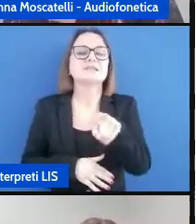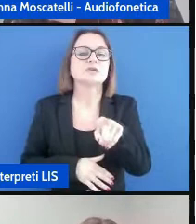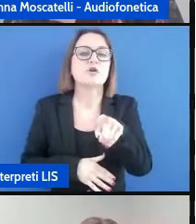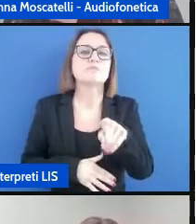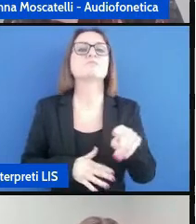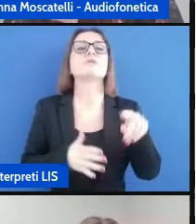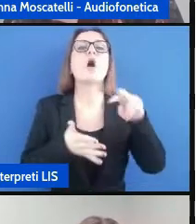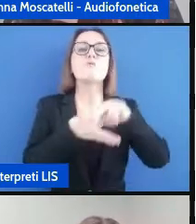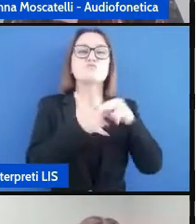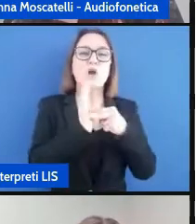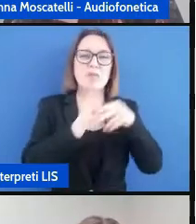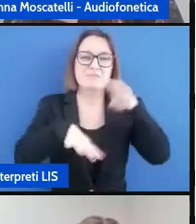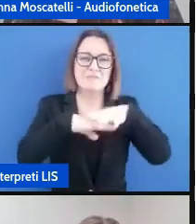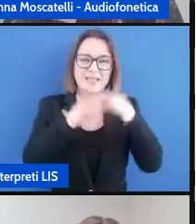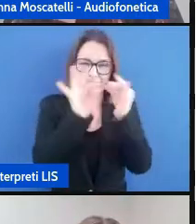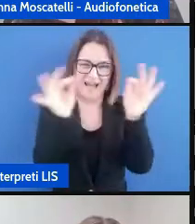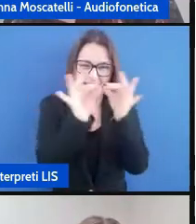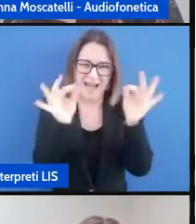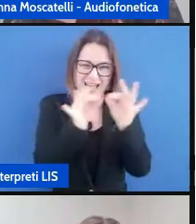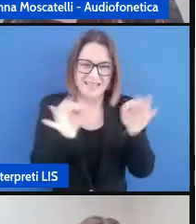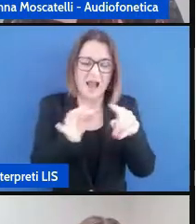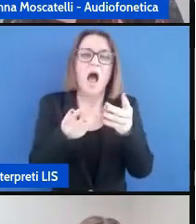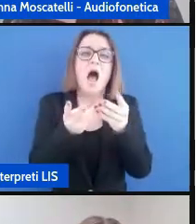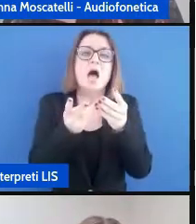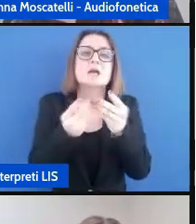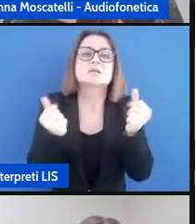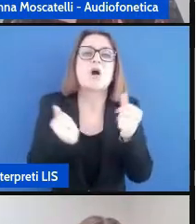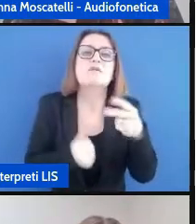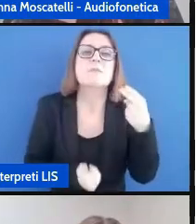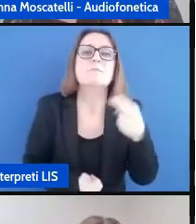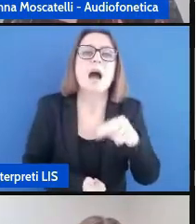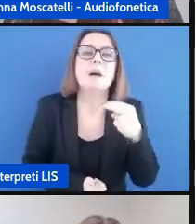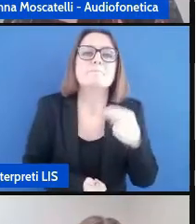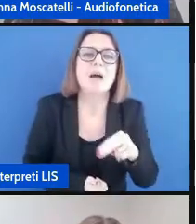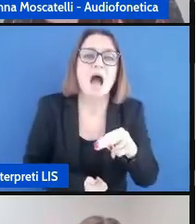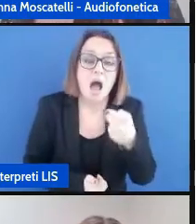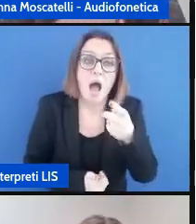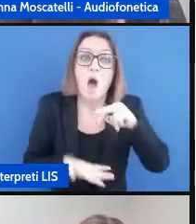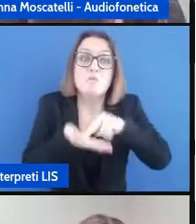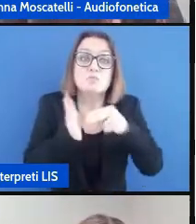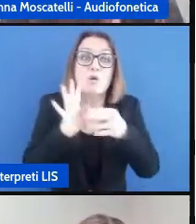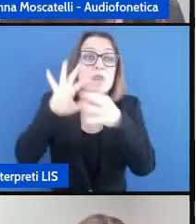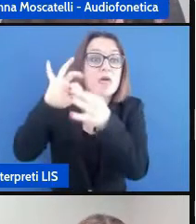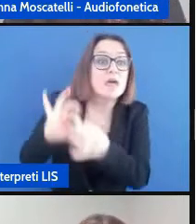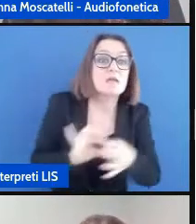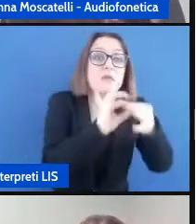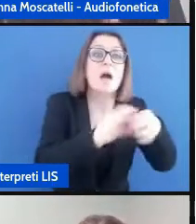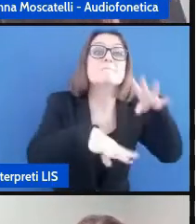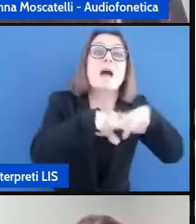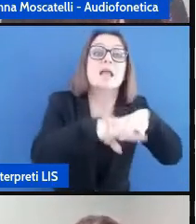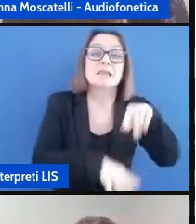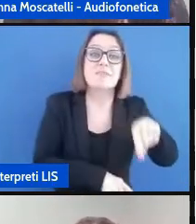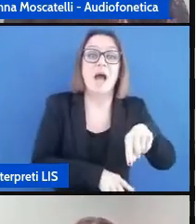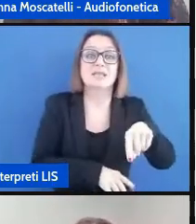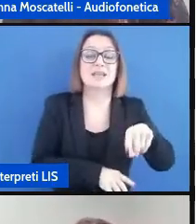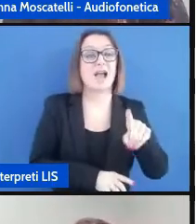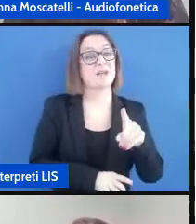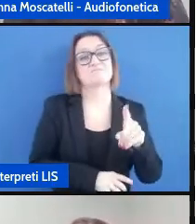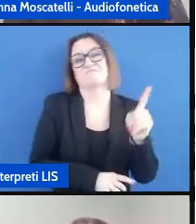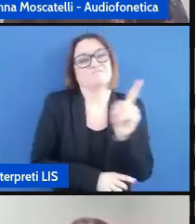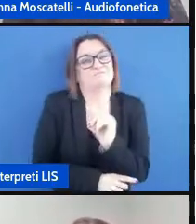problema di matematica non è un problema legato alla disciplina matematica cioè